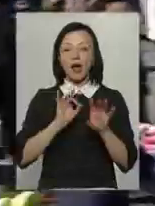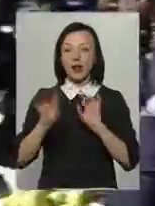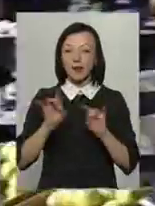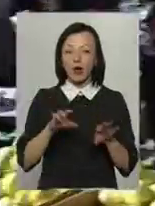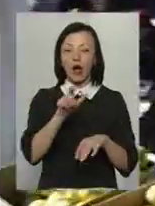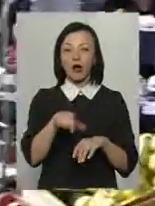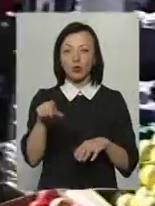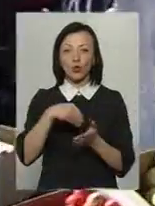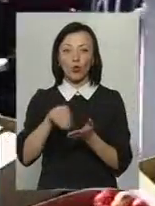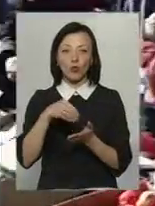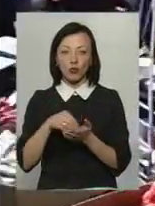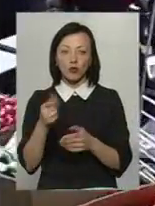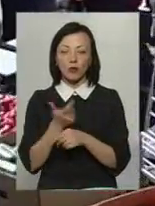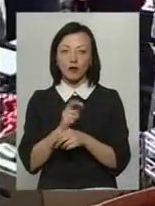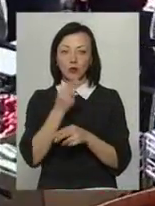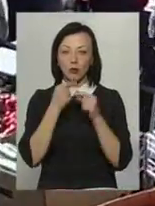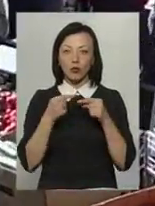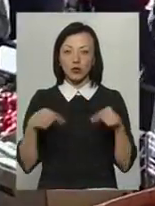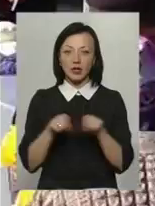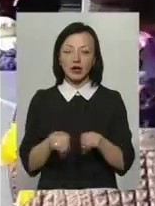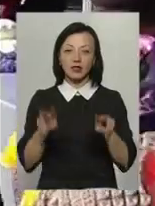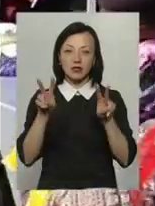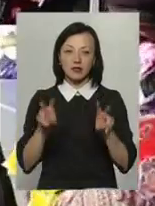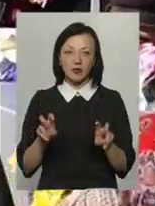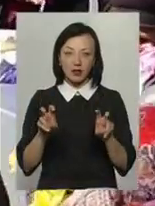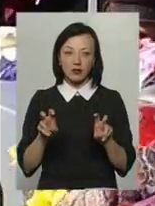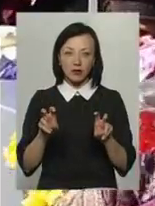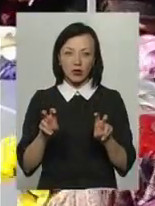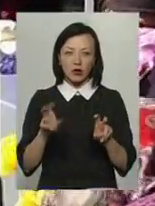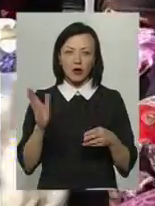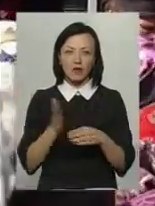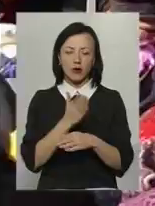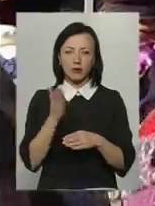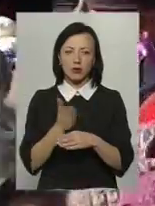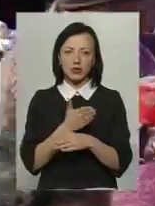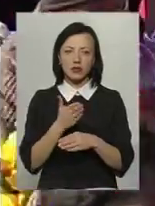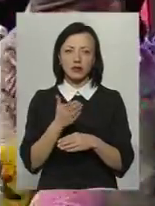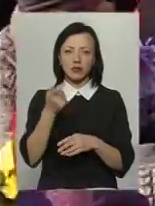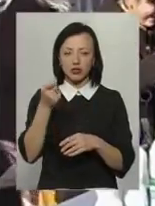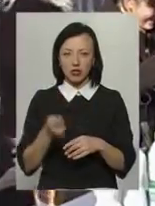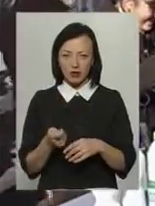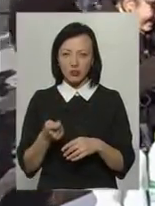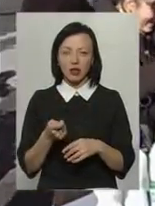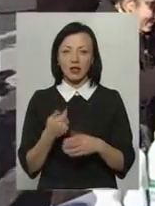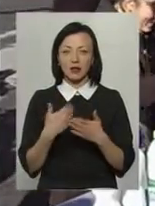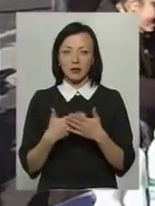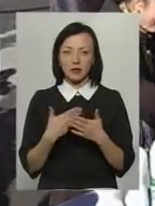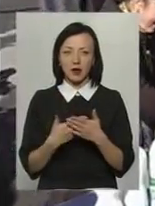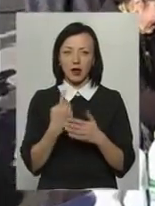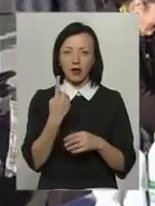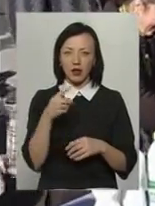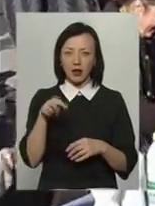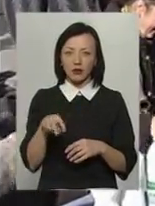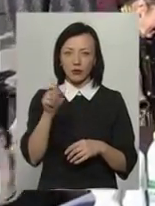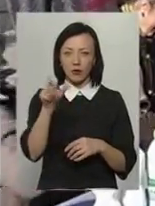а пересічні краяни купують переважно продукти так званого індустріального виробництва. Оце доступно та й дешевше. До прикладу, літрова